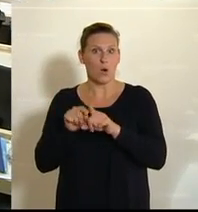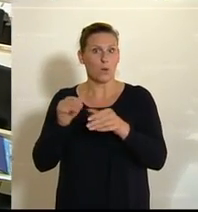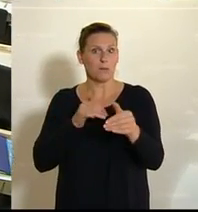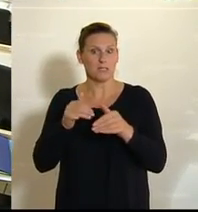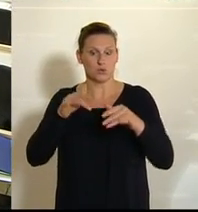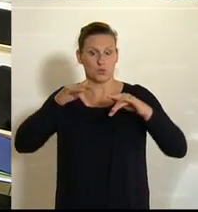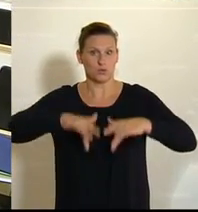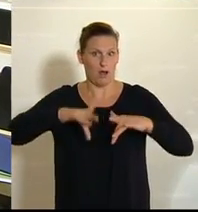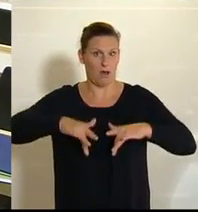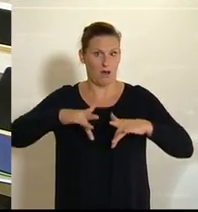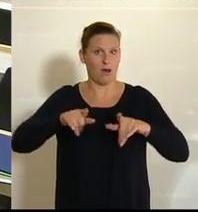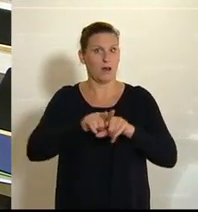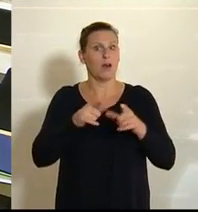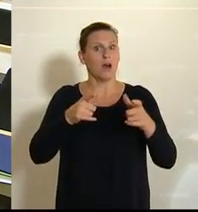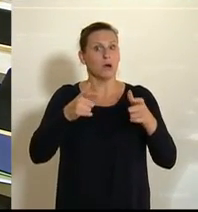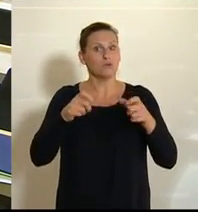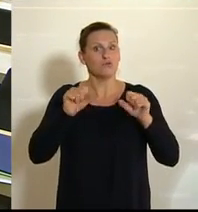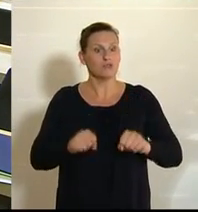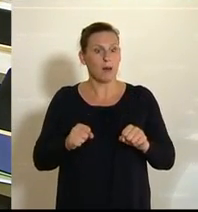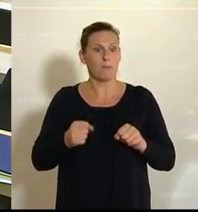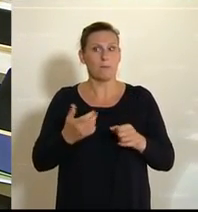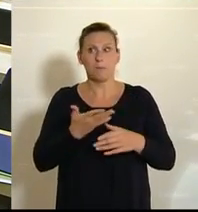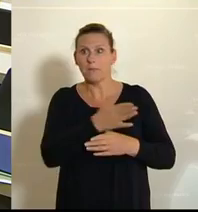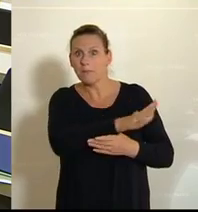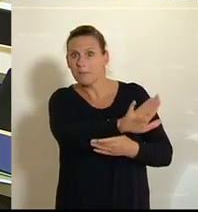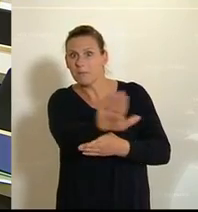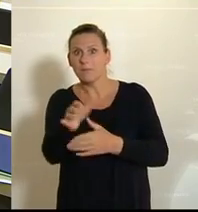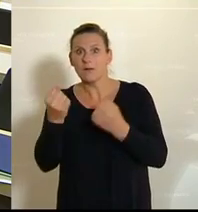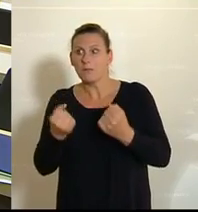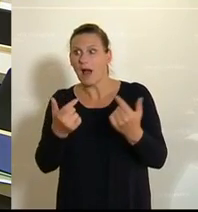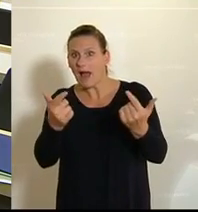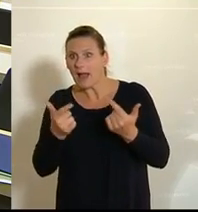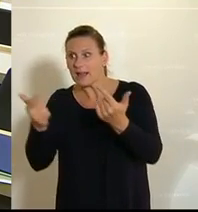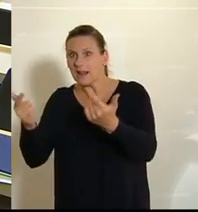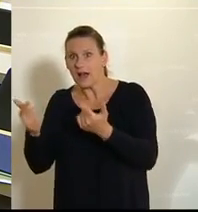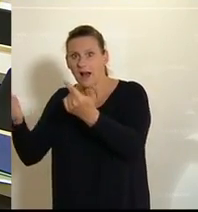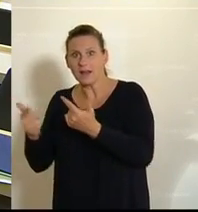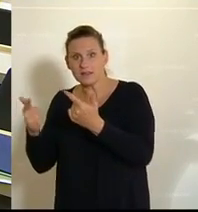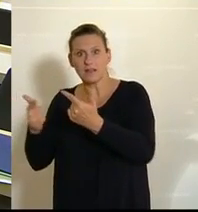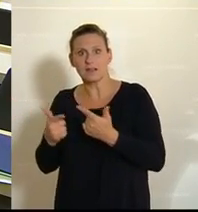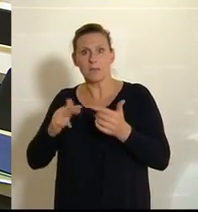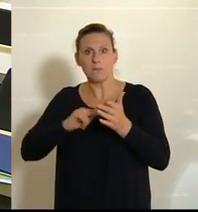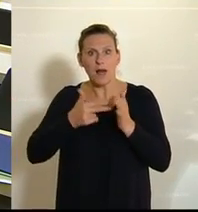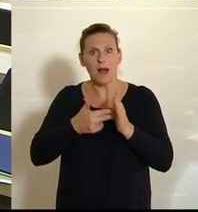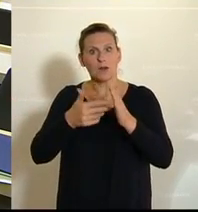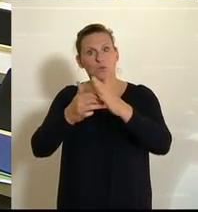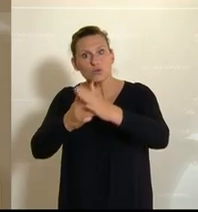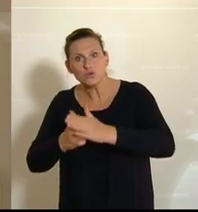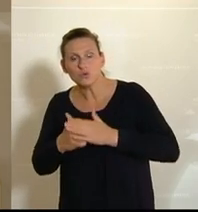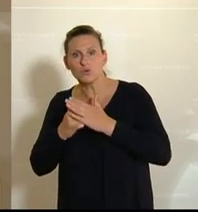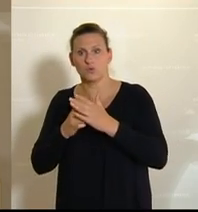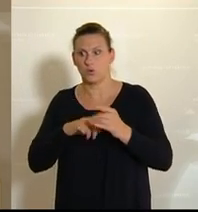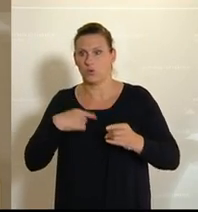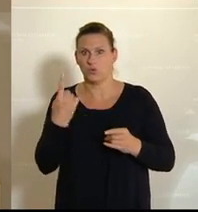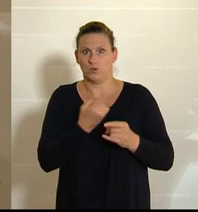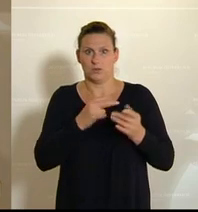Ausschüssen immer wieder, Sie und euch alle, immer wieder eingeladen, ihn bei diesem Vorhaben zu unterstützen und uns